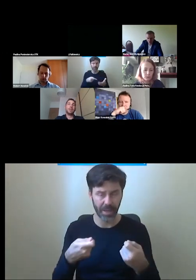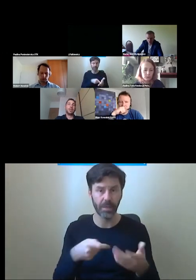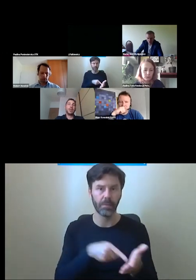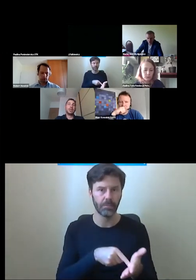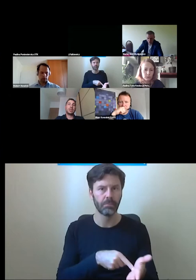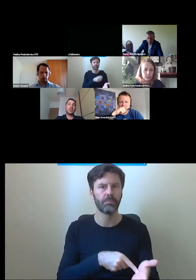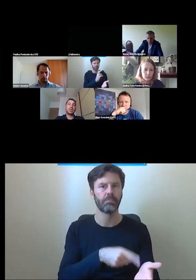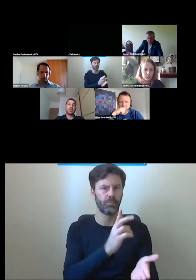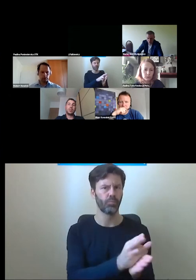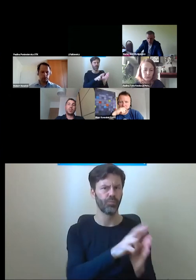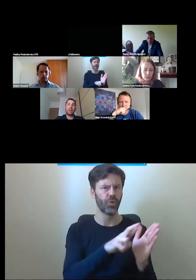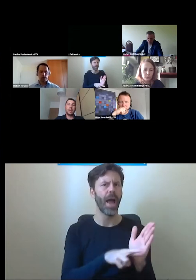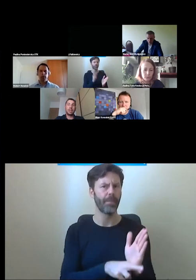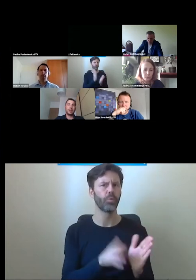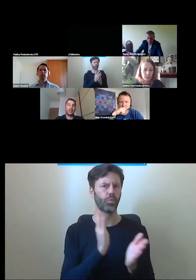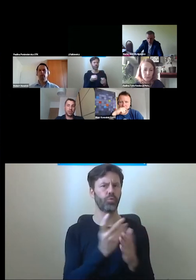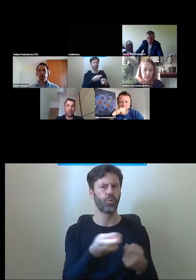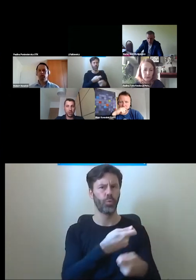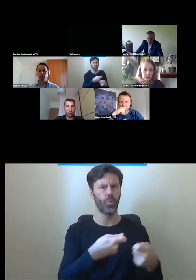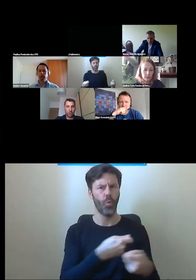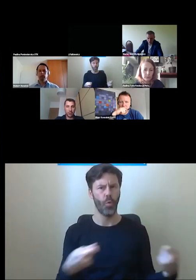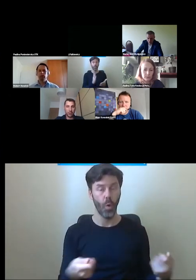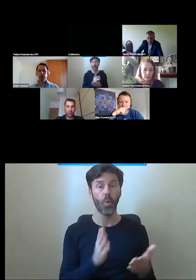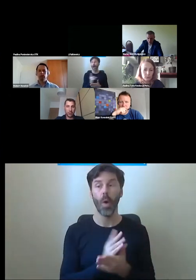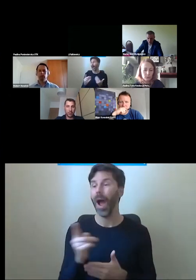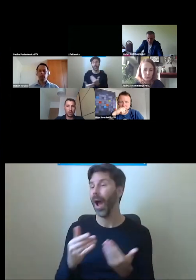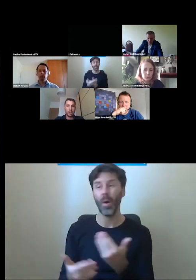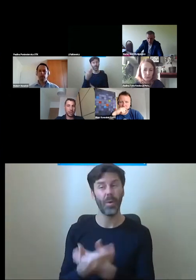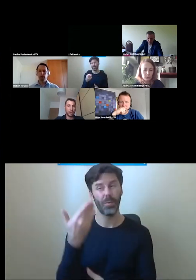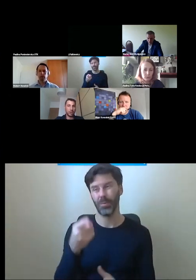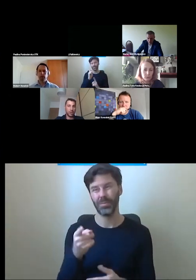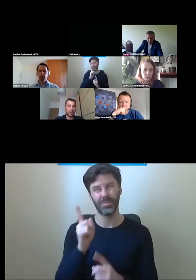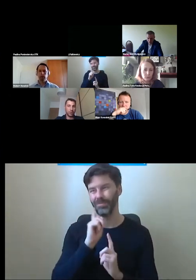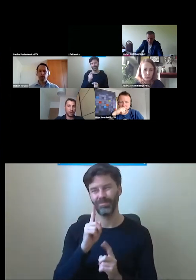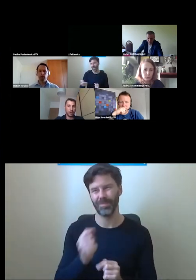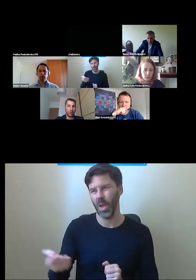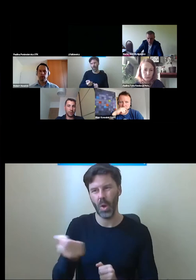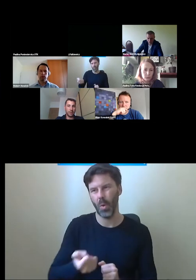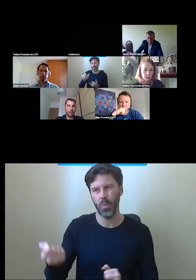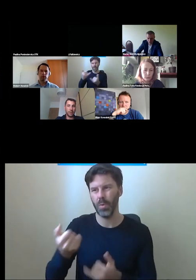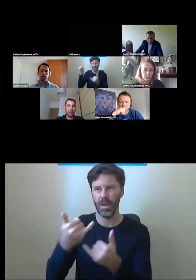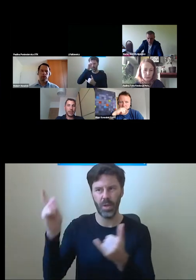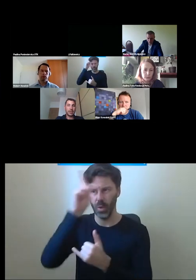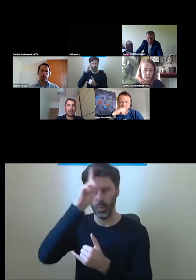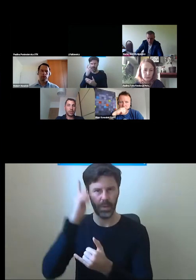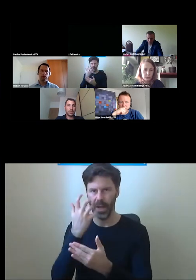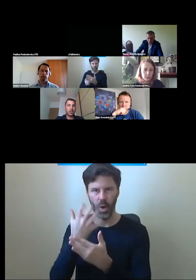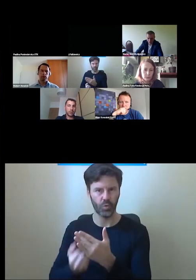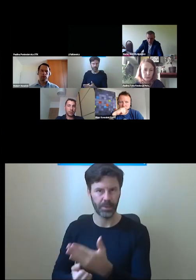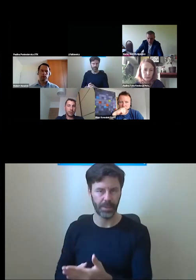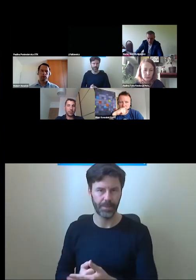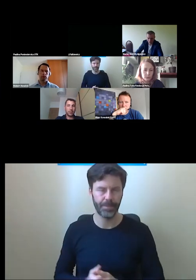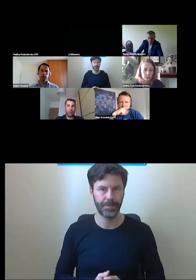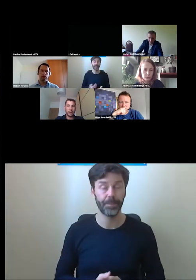przepisowy, natomiast kompletnie nie sprawdza się od strony użyteczności dla użytkowników. Dlaczego te